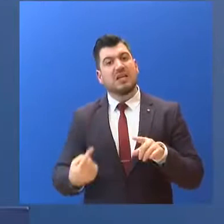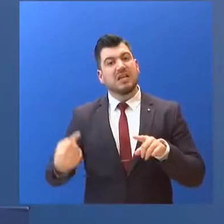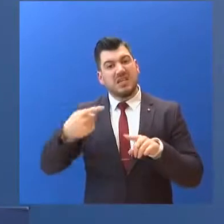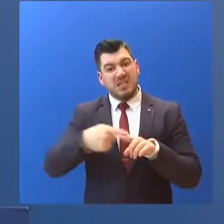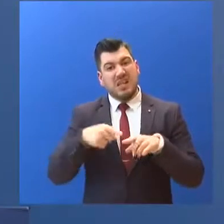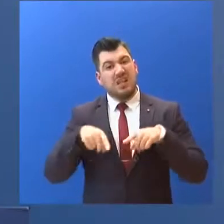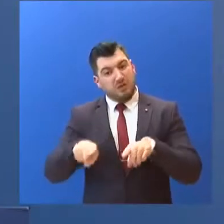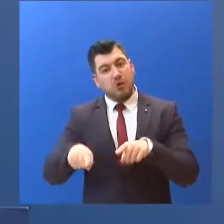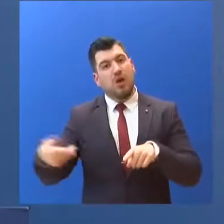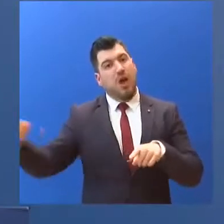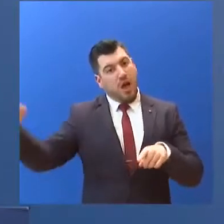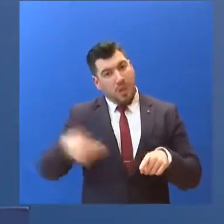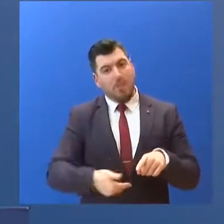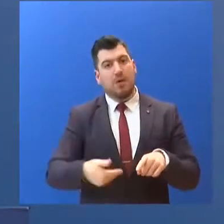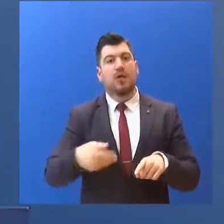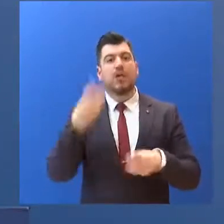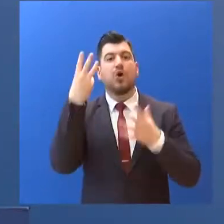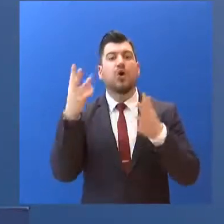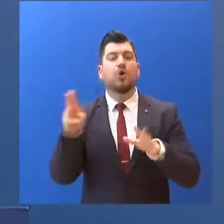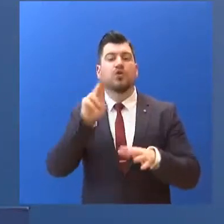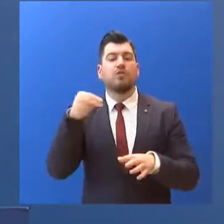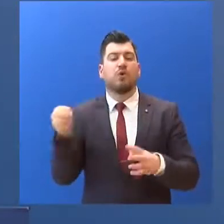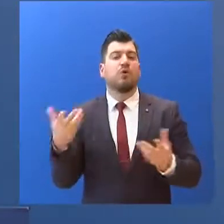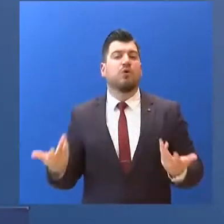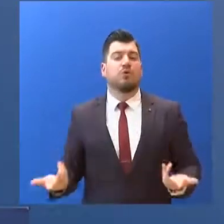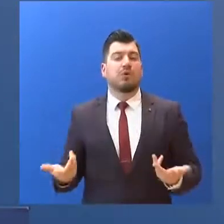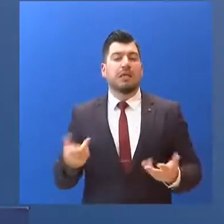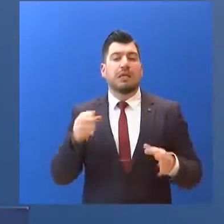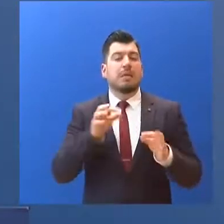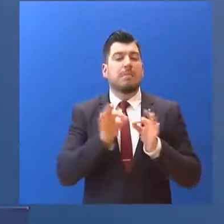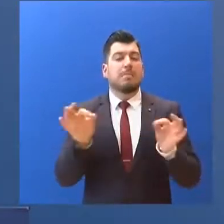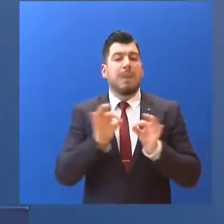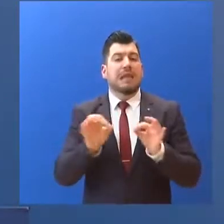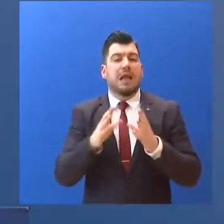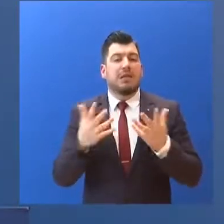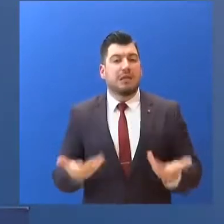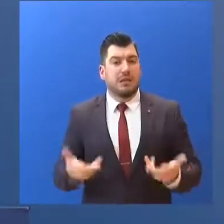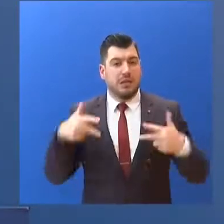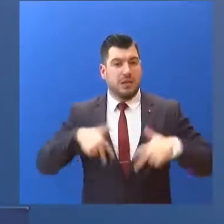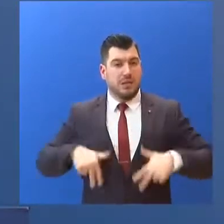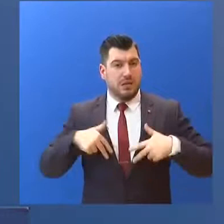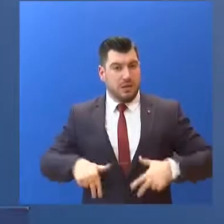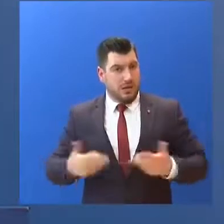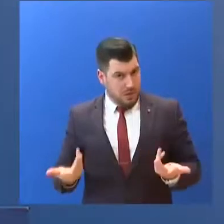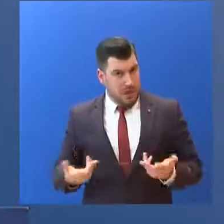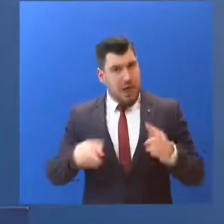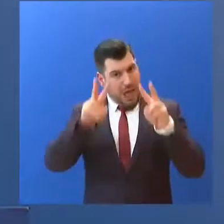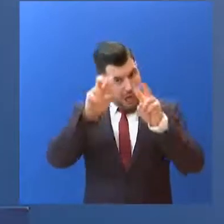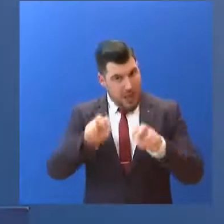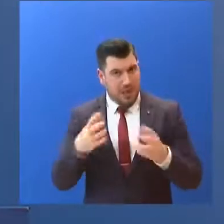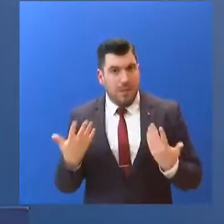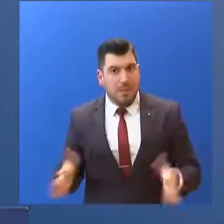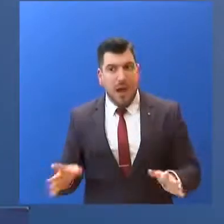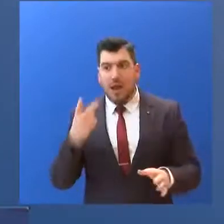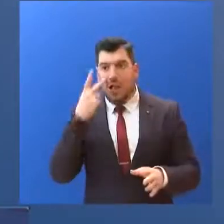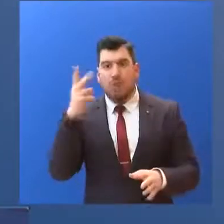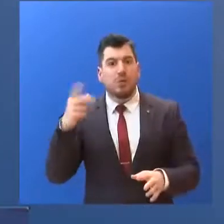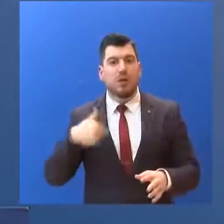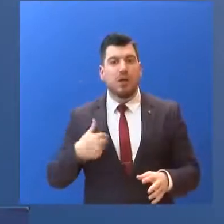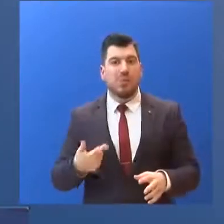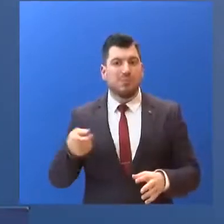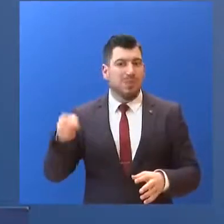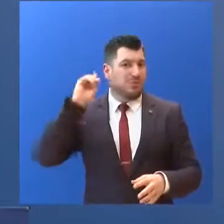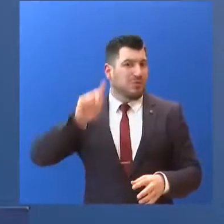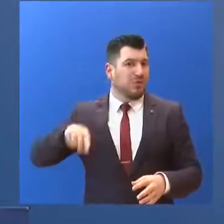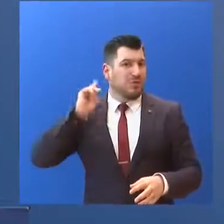800 ευρώ. Λέει η κυρία Σαμαρά. Ποια μέτρα θα λάβει η κυβέρνηση. Γίνονται έλεγχοι. Το ΣΕΠΕ λειτουργεί κανονικά. Εξετάζεται την ενίσχυση του